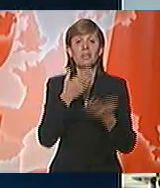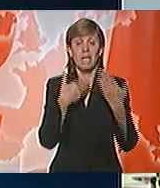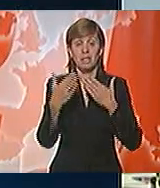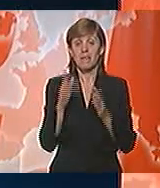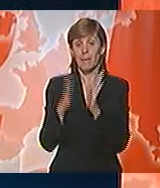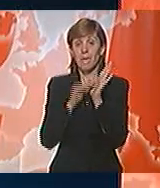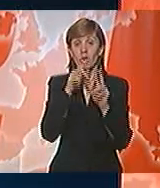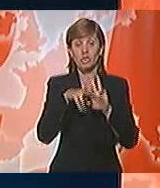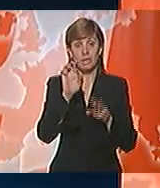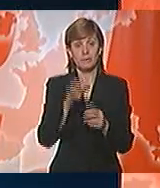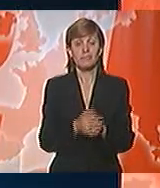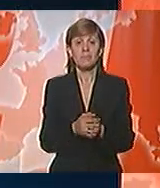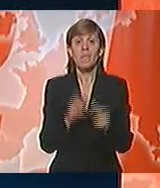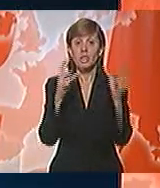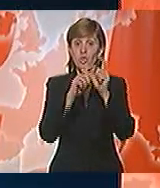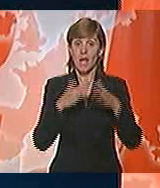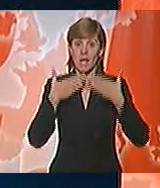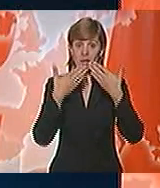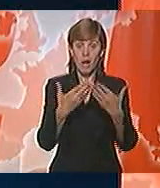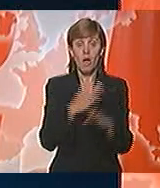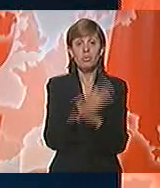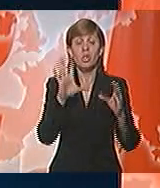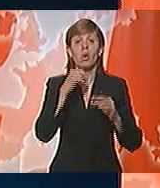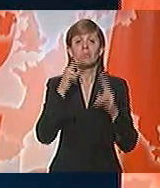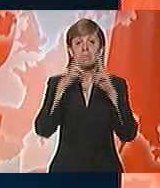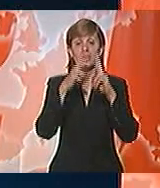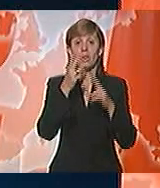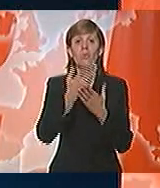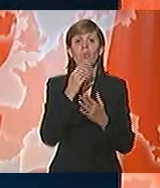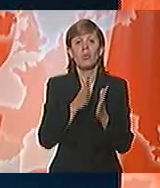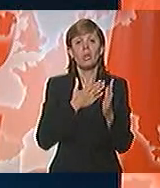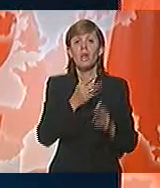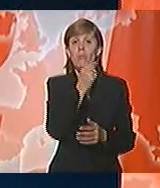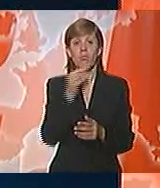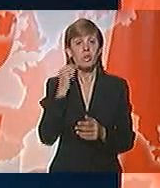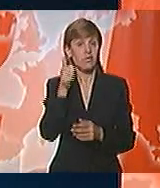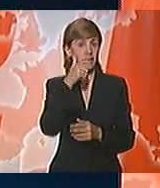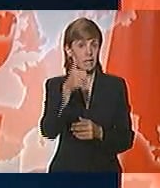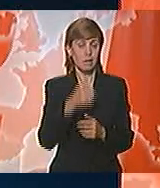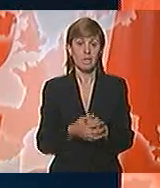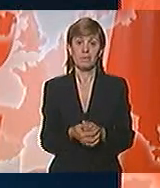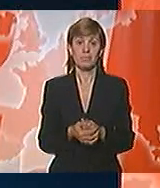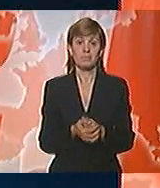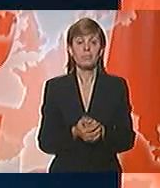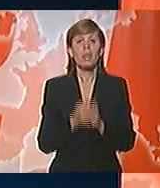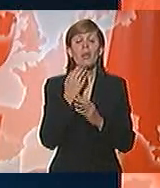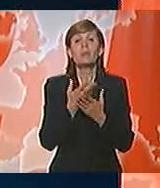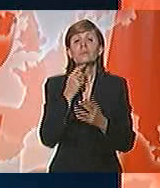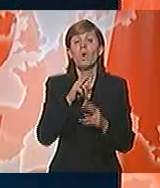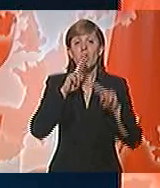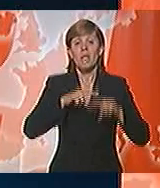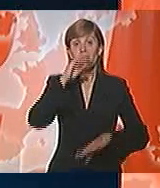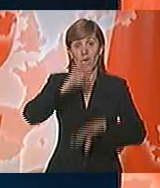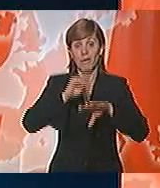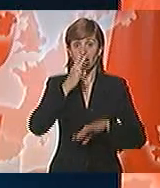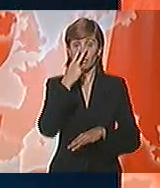Miloše. Suzana, hvala ti. Opširnija je o zasedanju parlamenta svakako u našim popodnojenim vestima. A pregled ostalih informacija